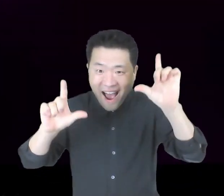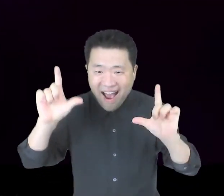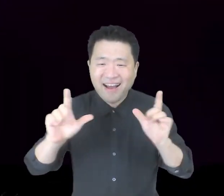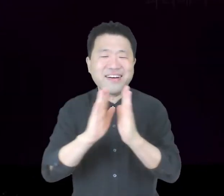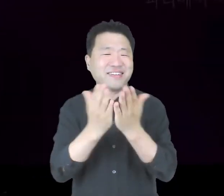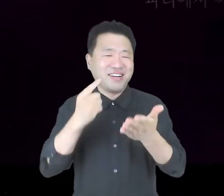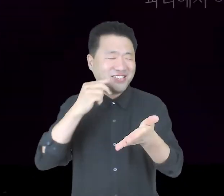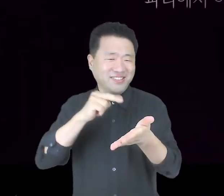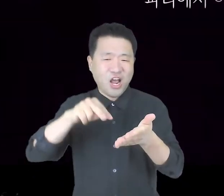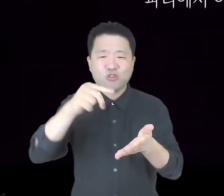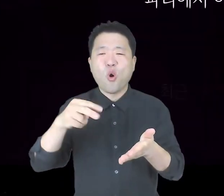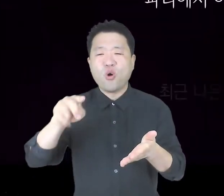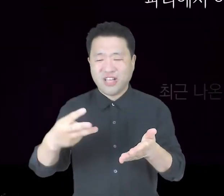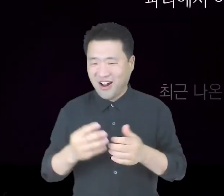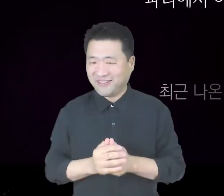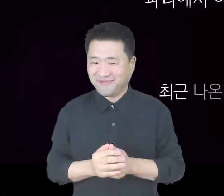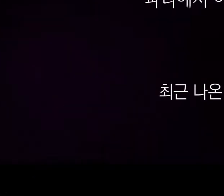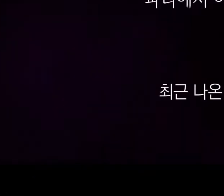가득한 모험 소설.